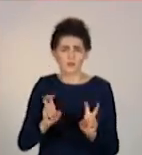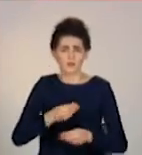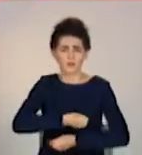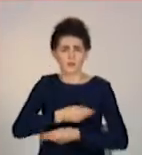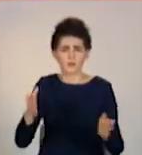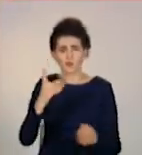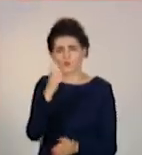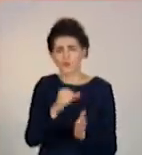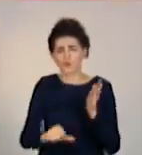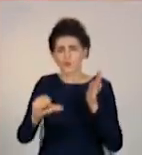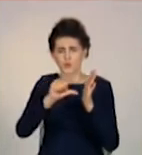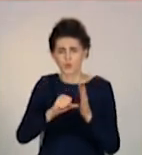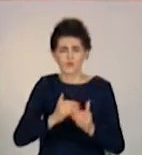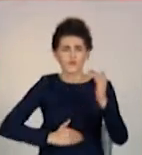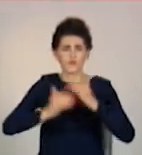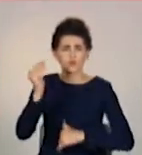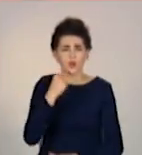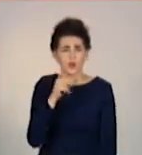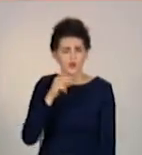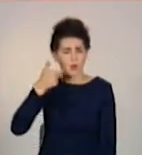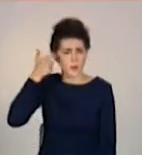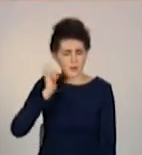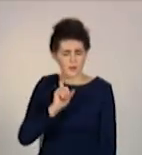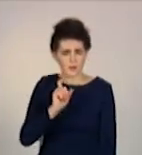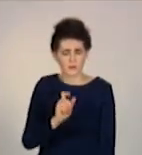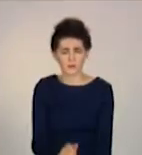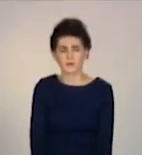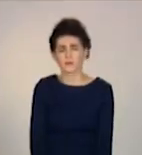166 високочутливих слухових апаратів.